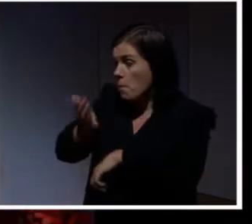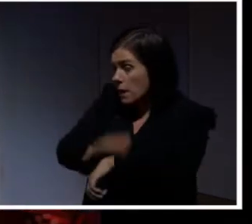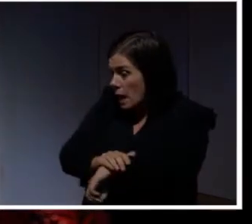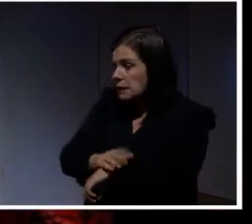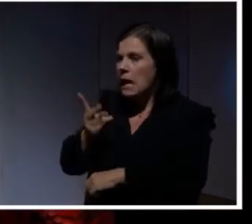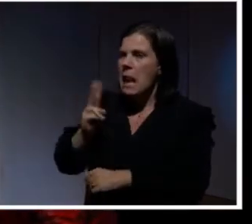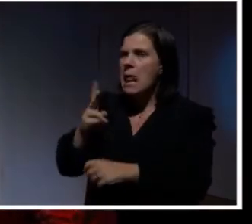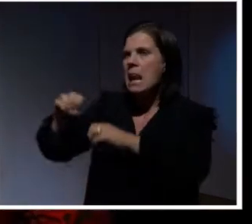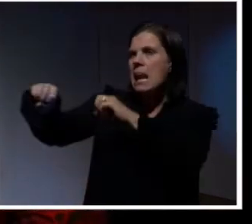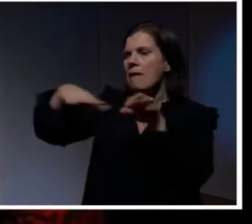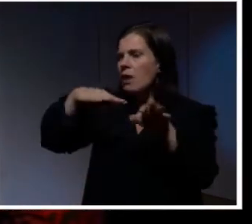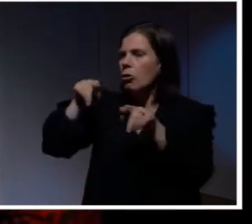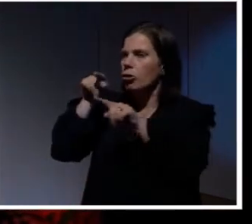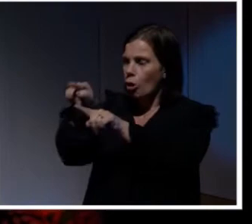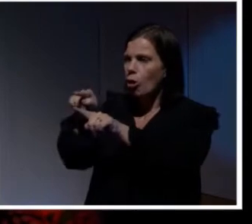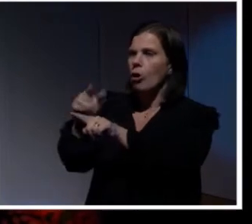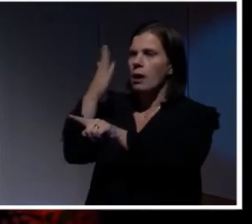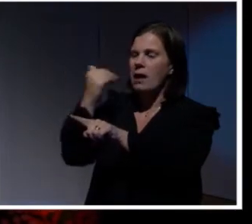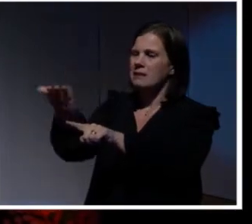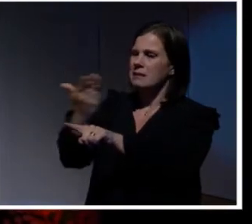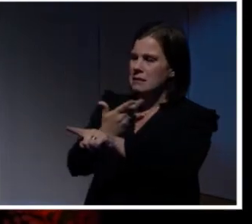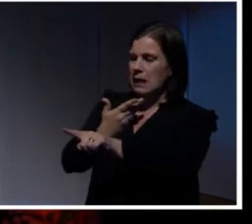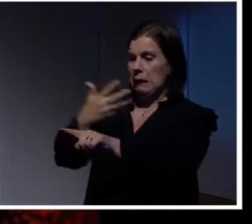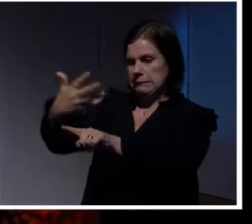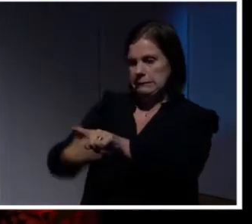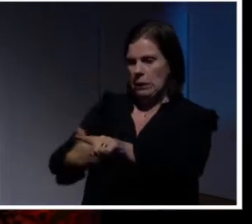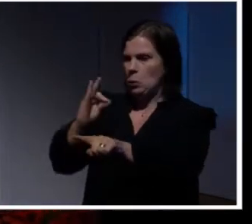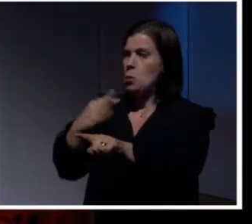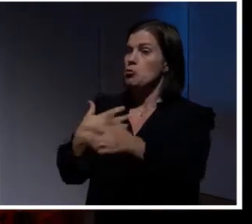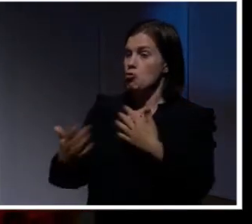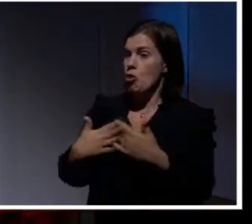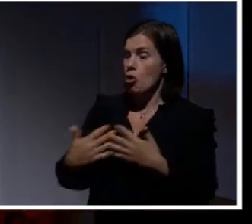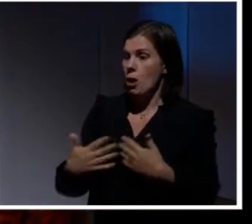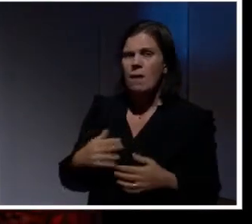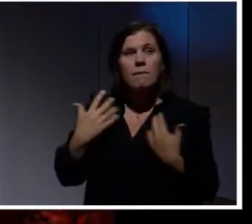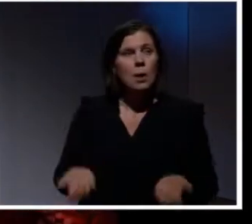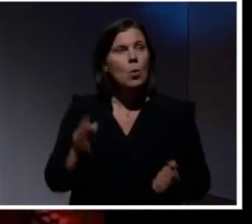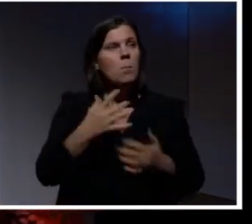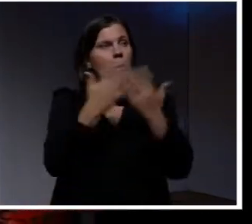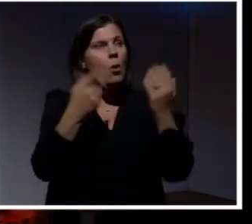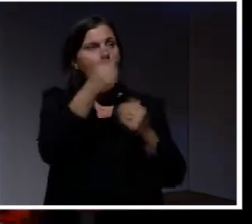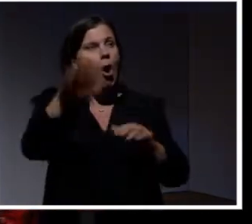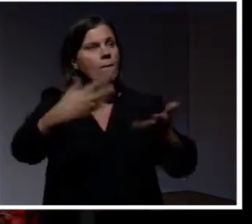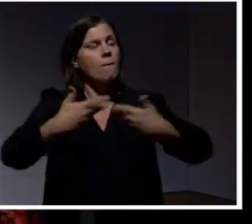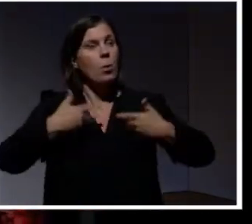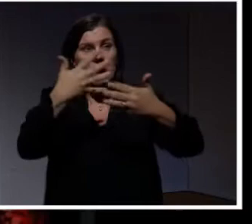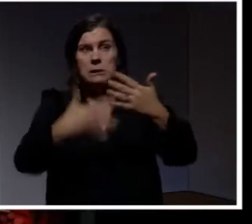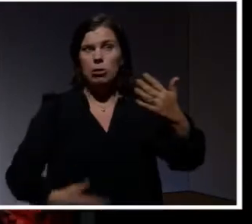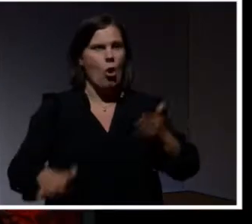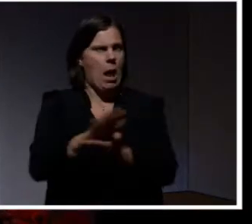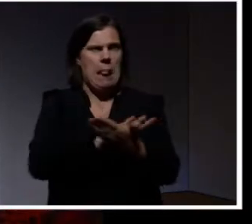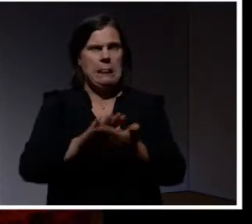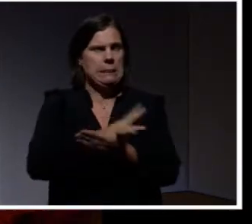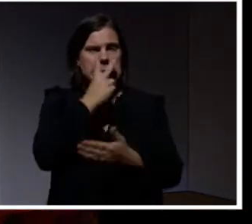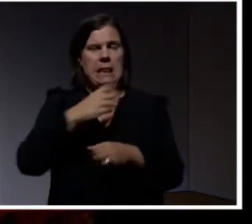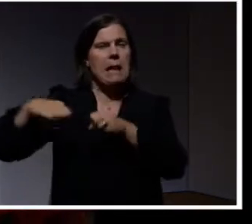leverantörer som är duktiga på att ge dig den här listan, så här gör man. Jag vet inte hur många av er som har fått den här listan men jag har inte sett den